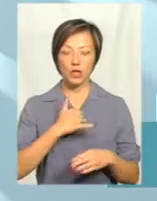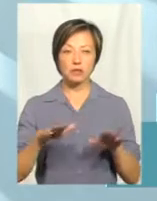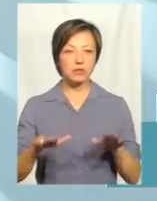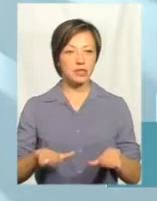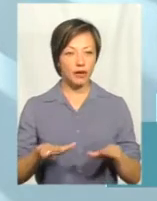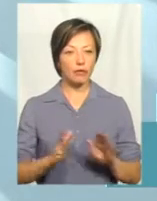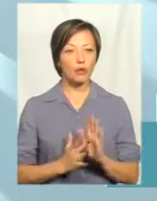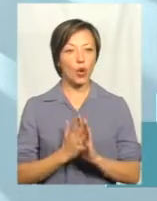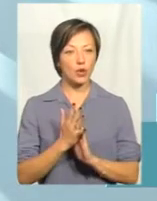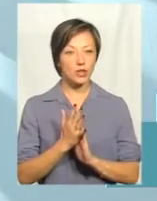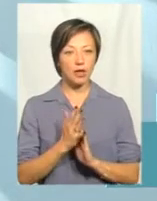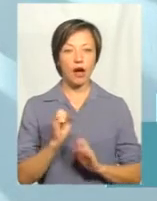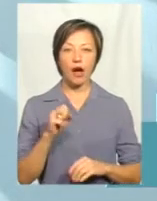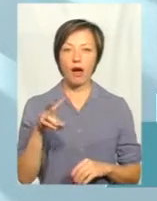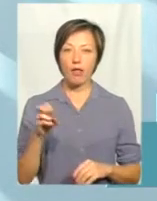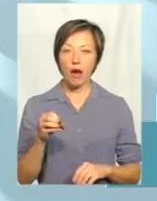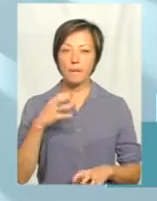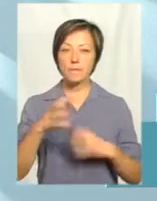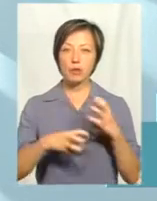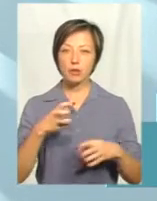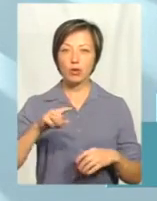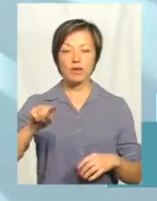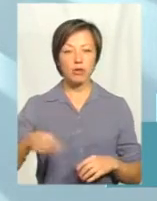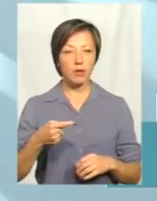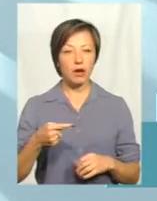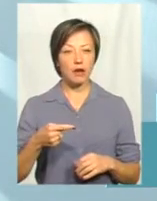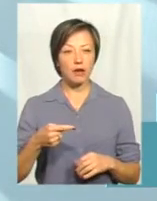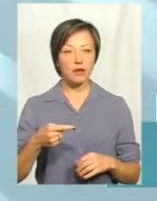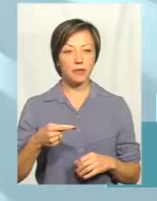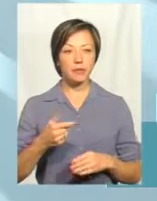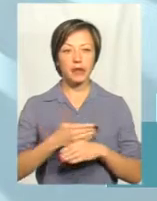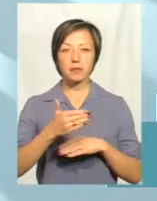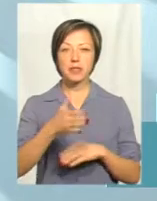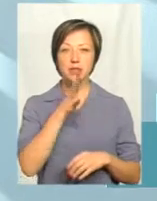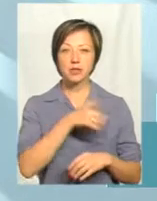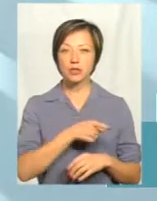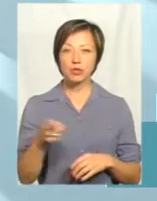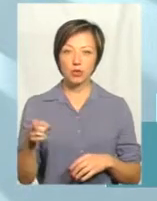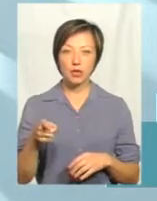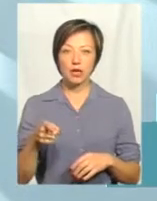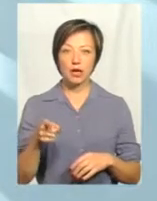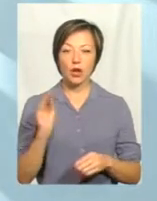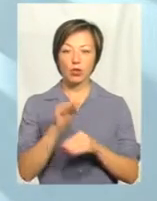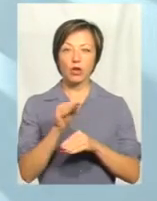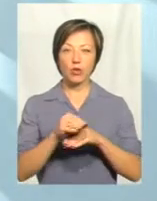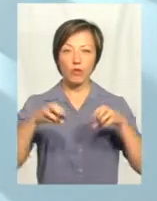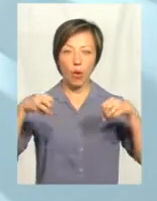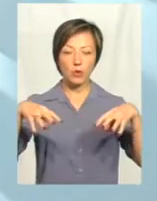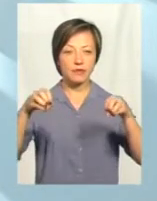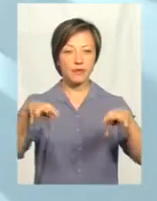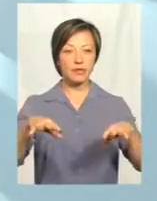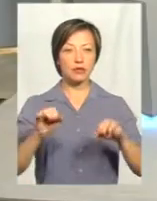росте. Але помідор вже вимагає у пізні сезони досвітлення, щоб його можна було